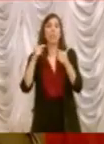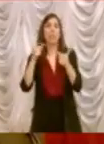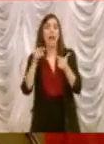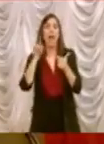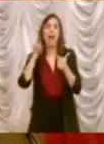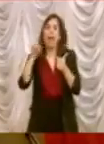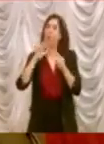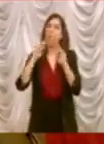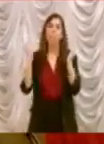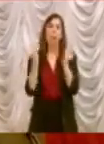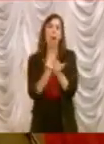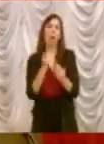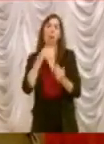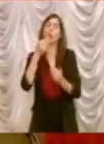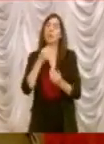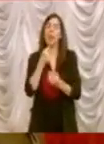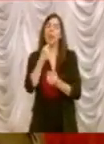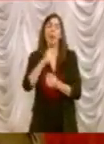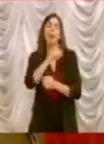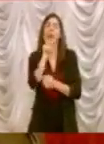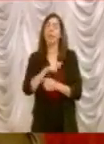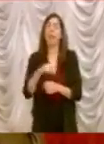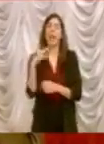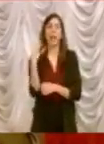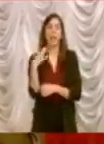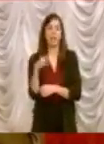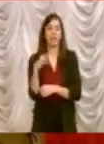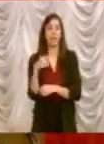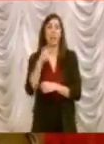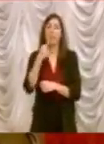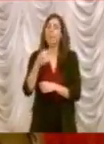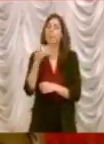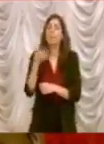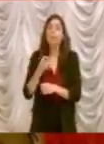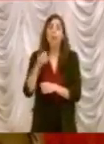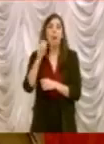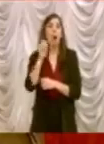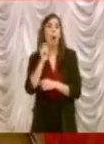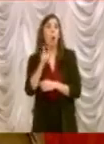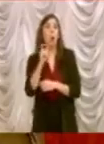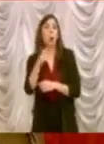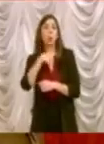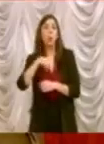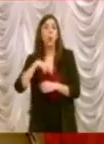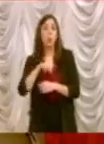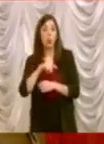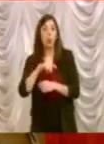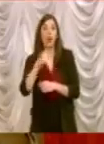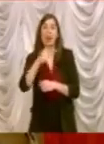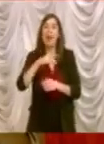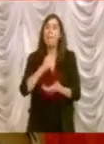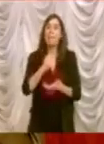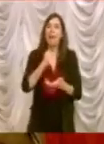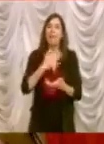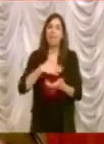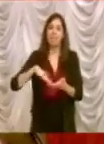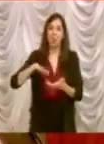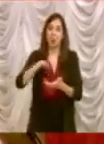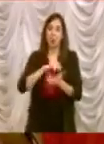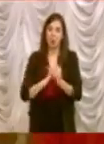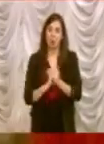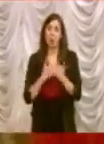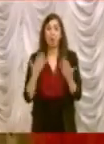'Italia, si valorizza l'Italia, si parla della nostra cultura, del nostro patrimonio. Allora noi abbiamo